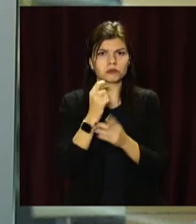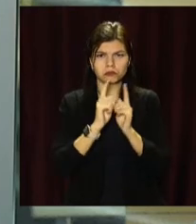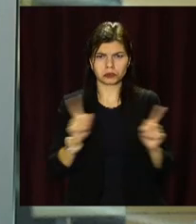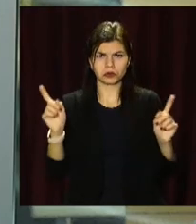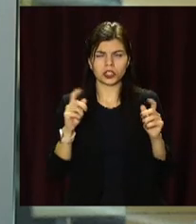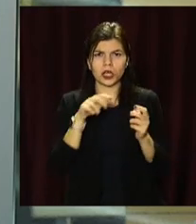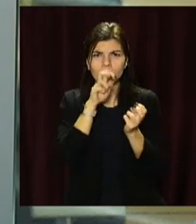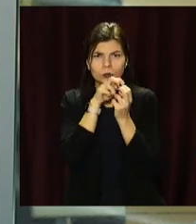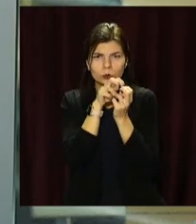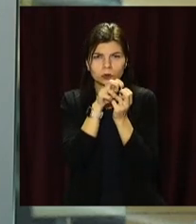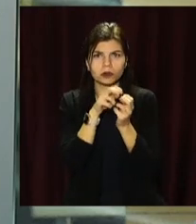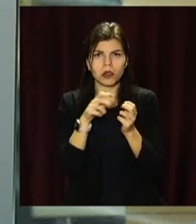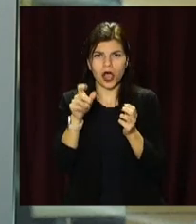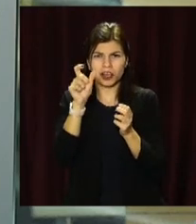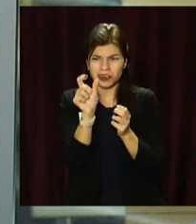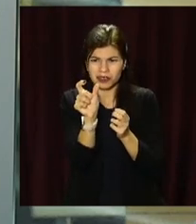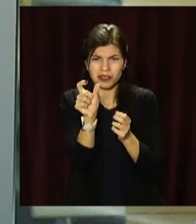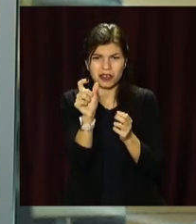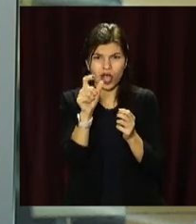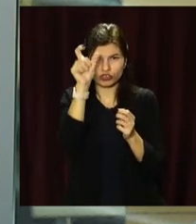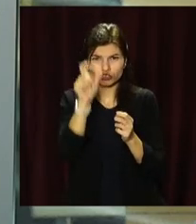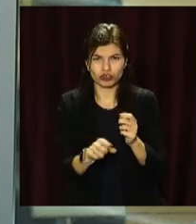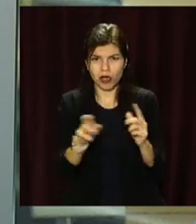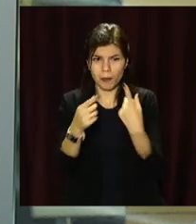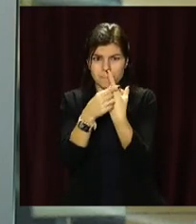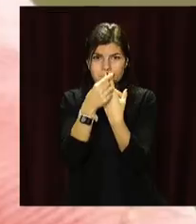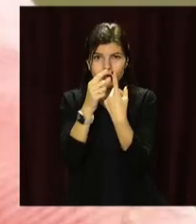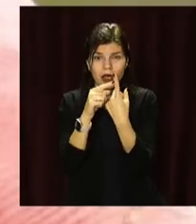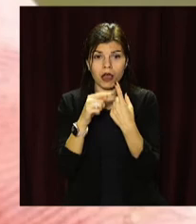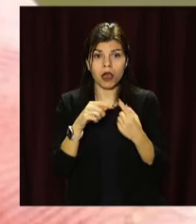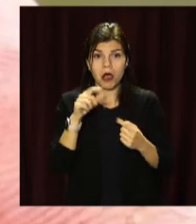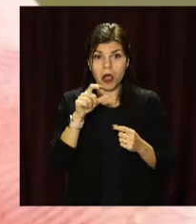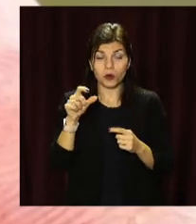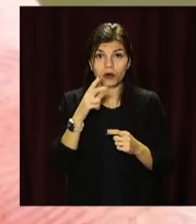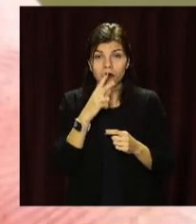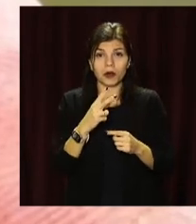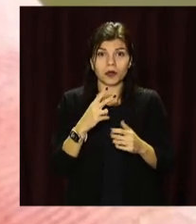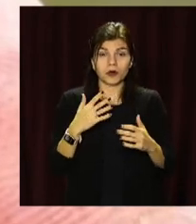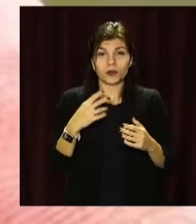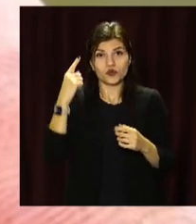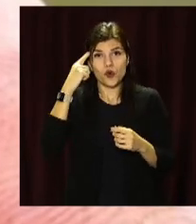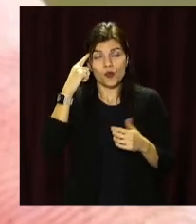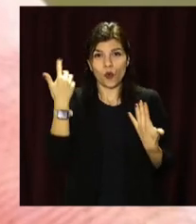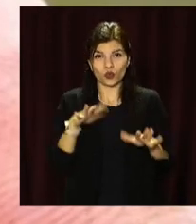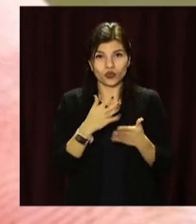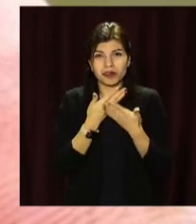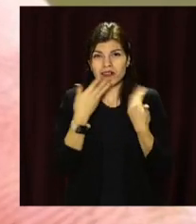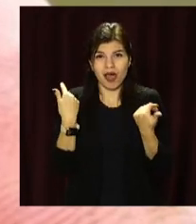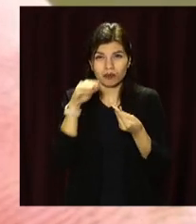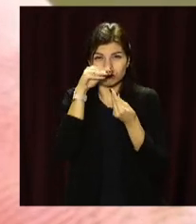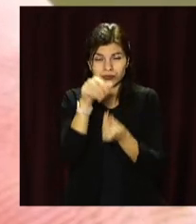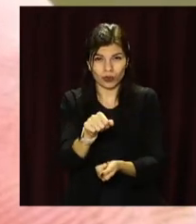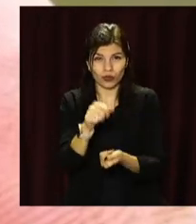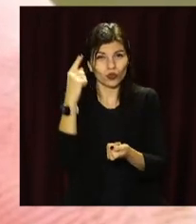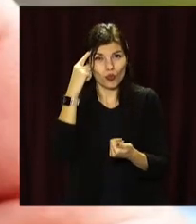розмірами гризуни з людський палець. З нахідкою місцеві екологи тішаться, адже до цього вважалося, що цей вид тварин зник після